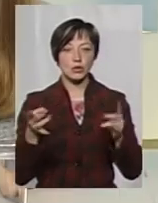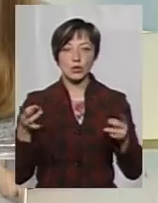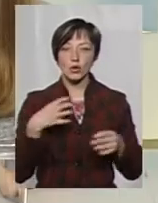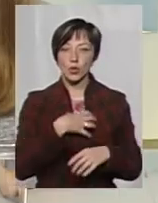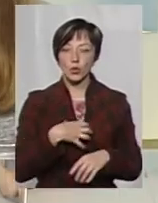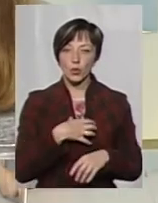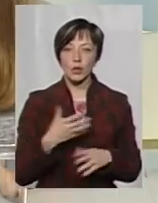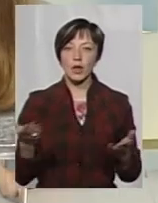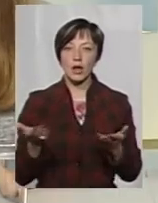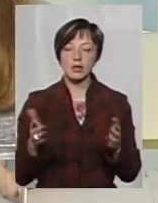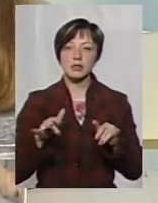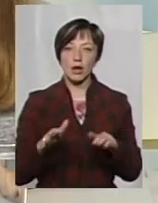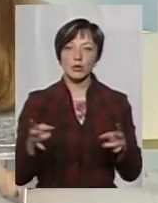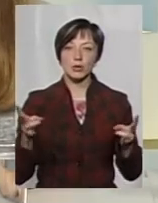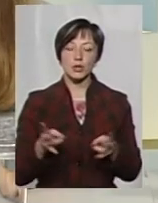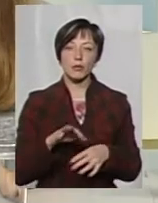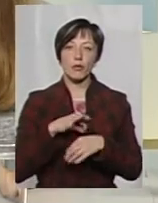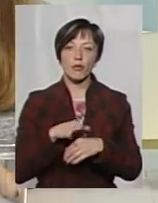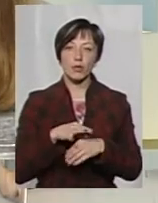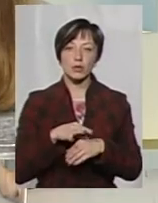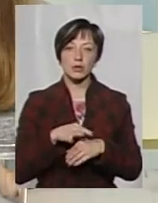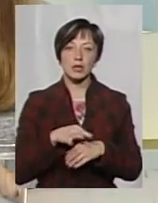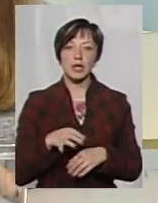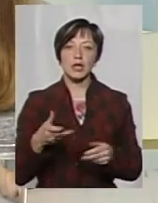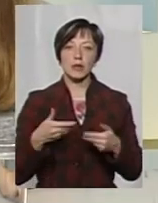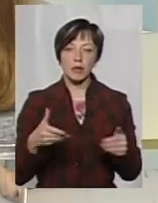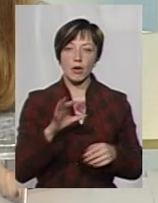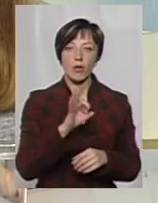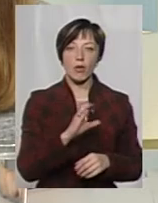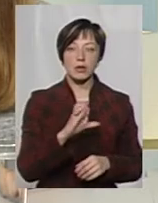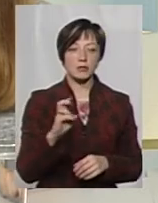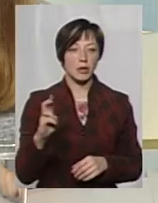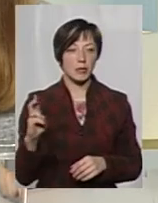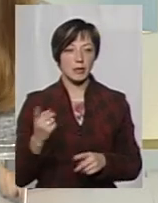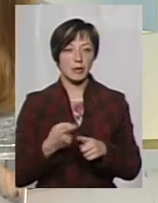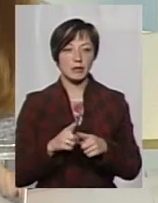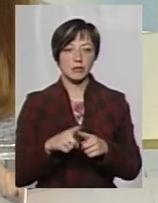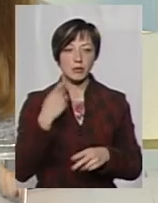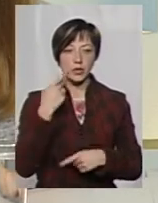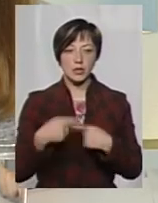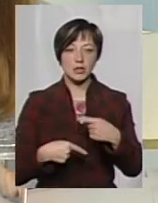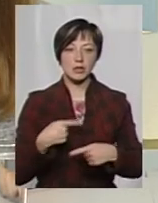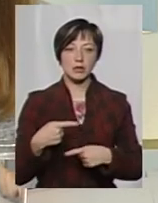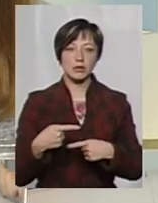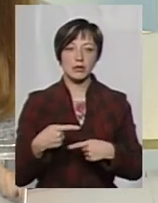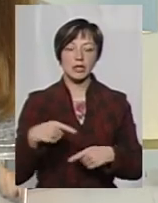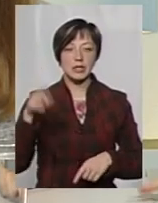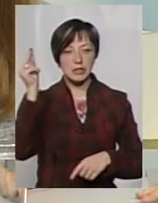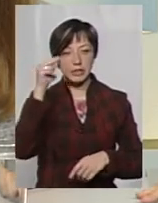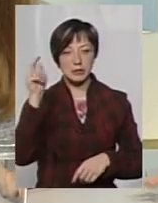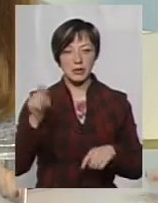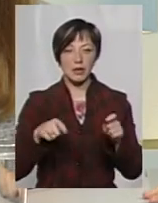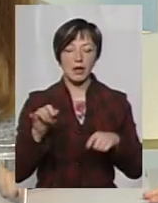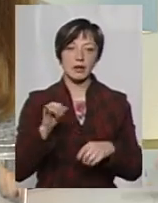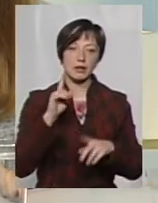які заходи потрібно проводити. І ми в ОСББ через це проходимо постійно, і в семінарах, і